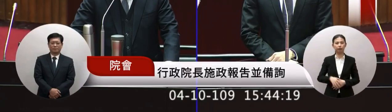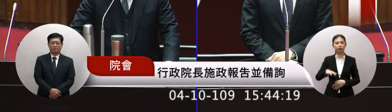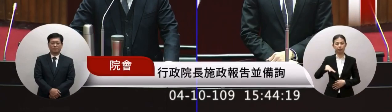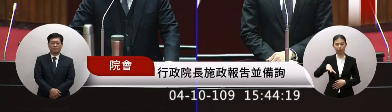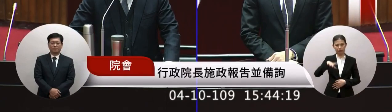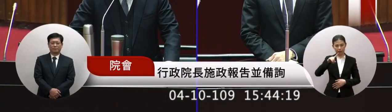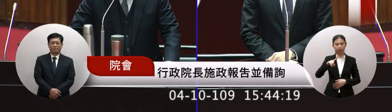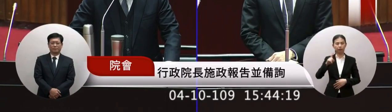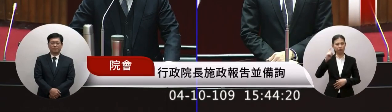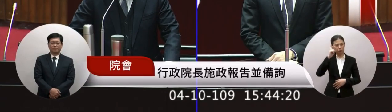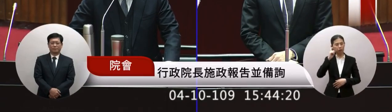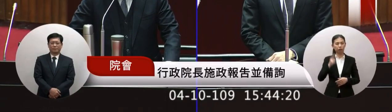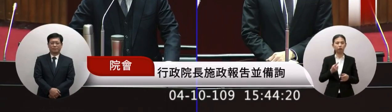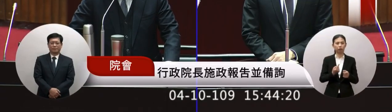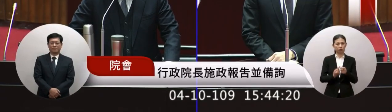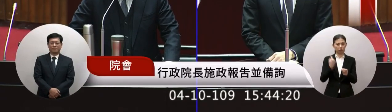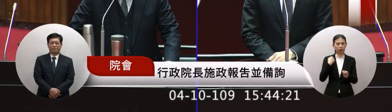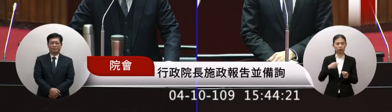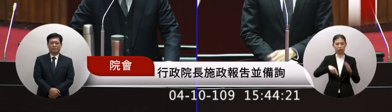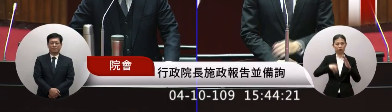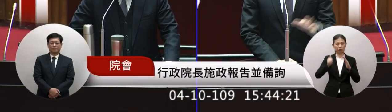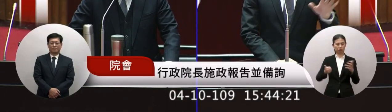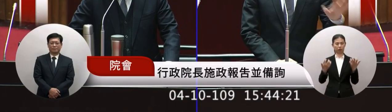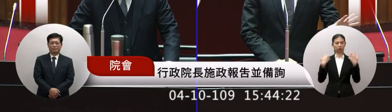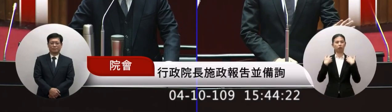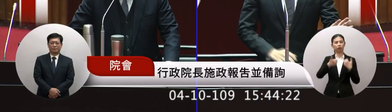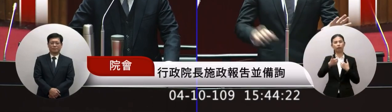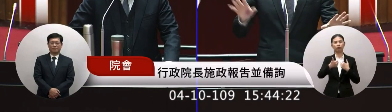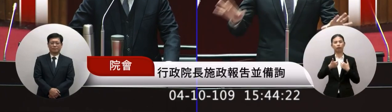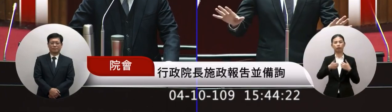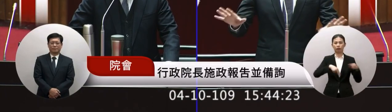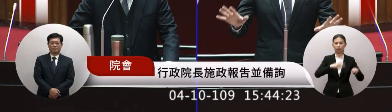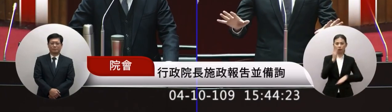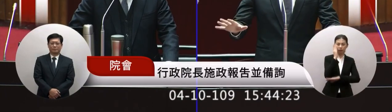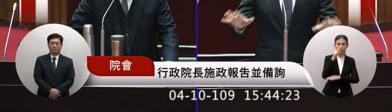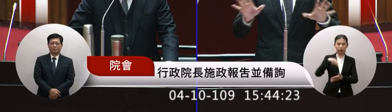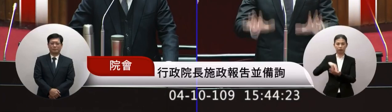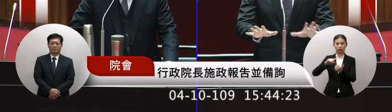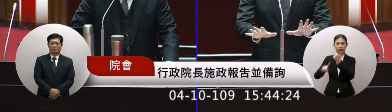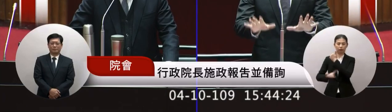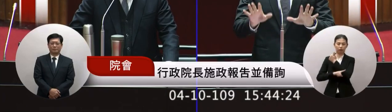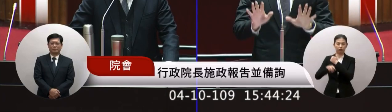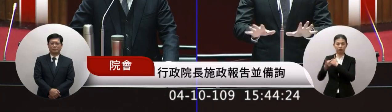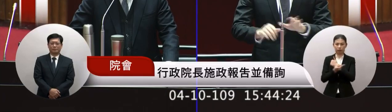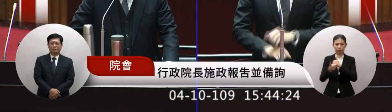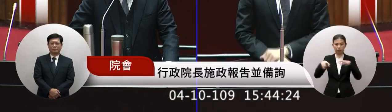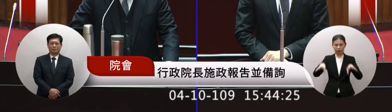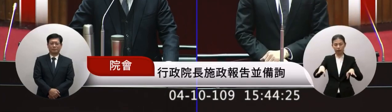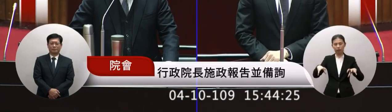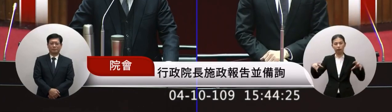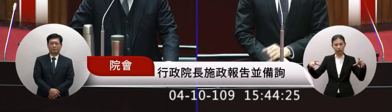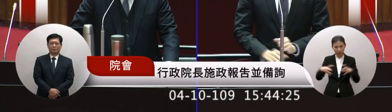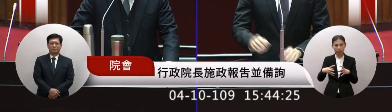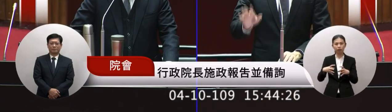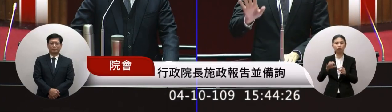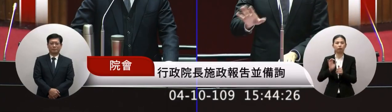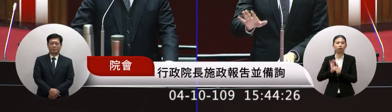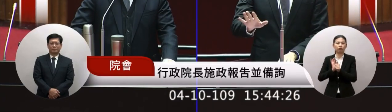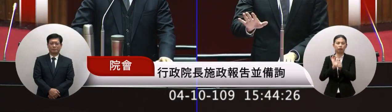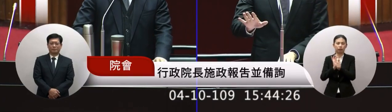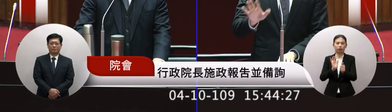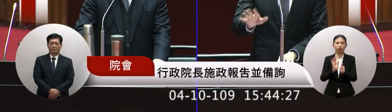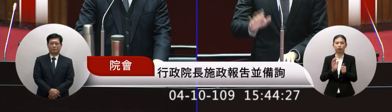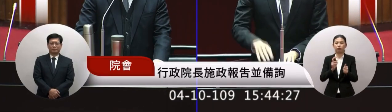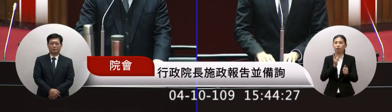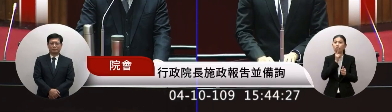庭去年真正的婚長也很有誇張可以說我們行政和立法部門我們做法 推薦給台灣夾做我們阿